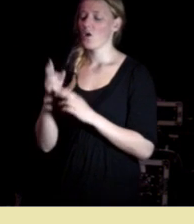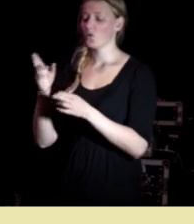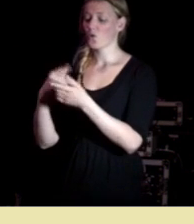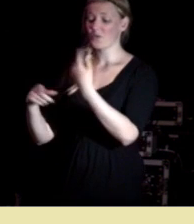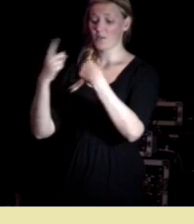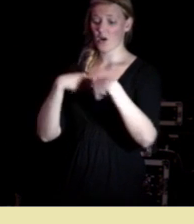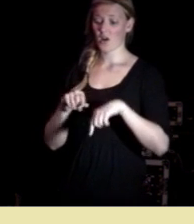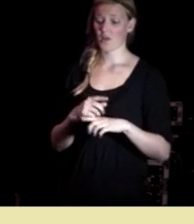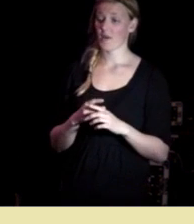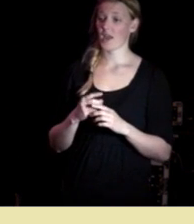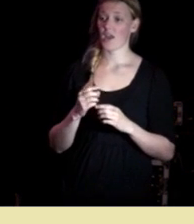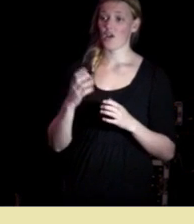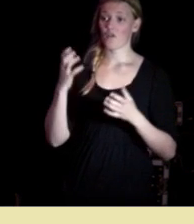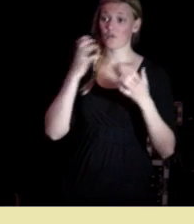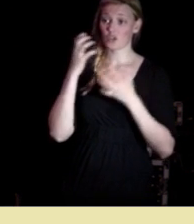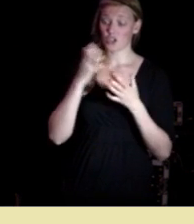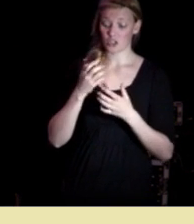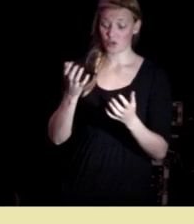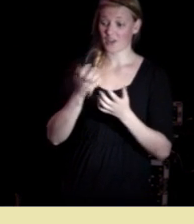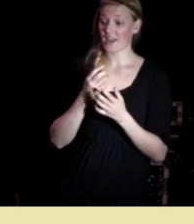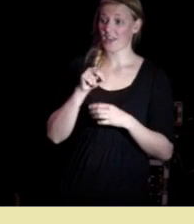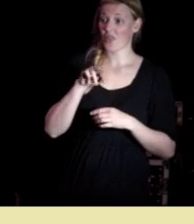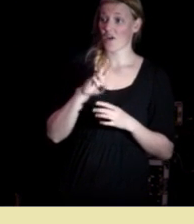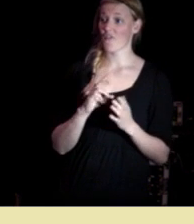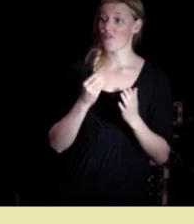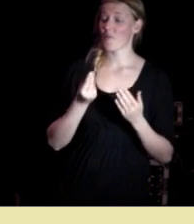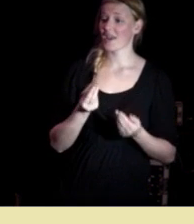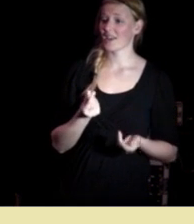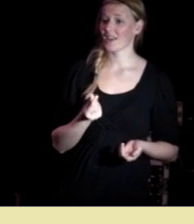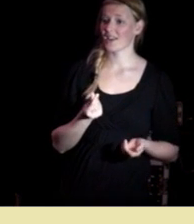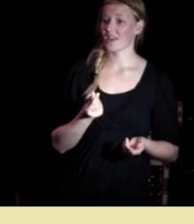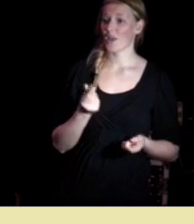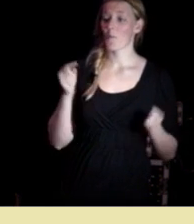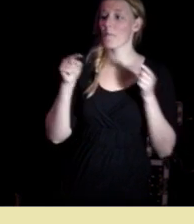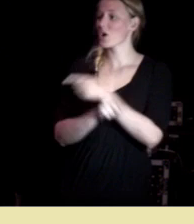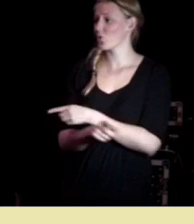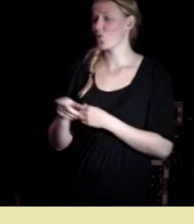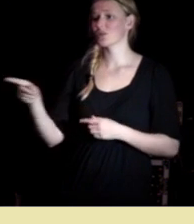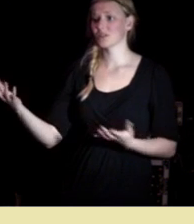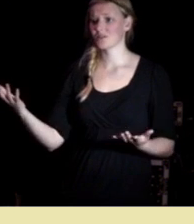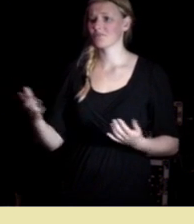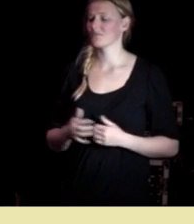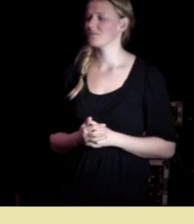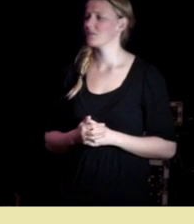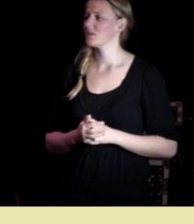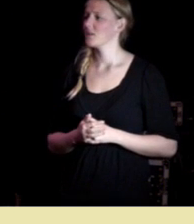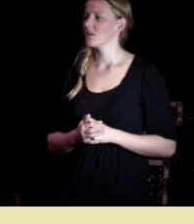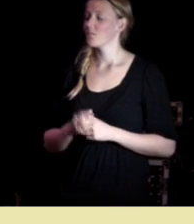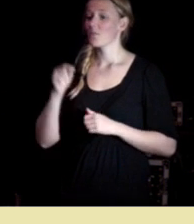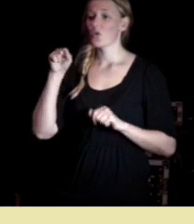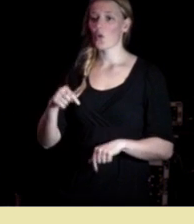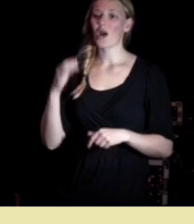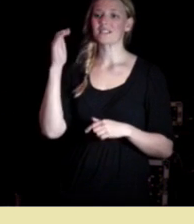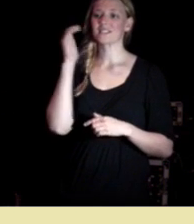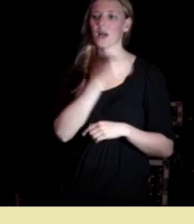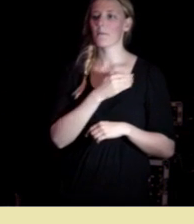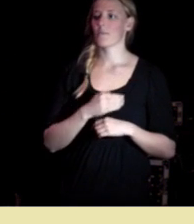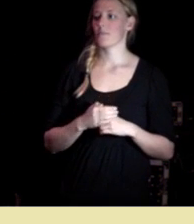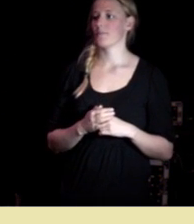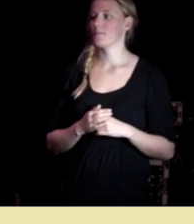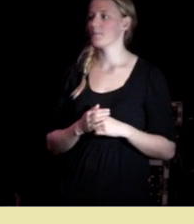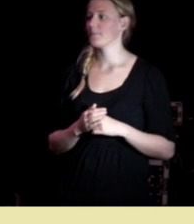forstyrrelser og trenger å få penger fra NAV vi har noen paradoxer der også men nå er det skammen og